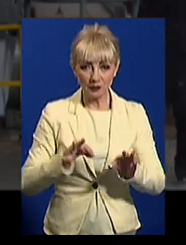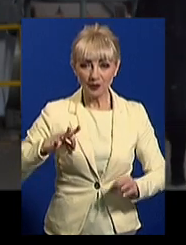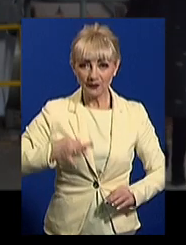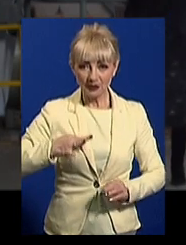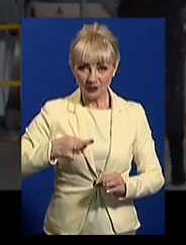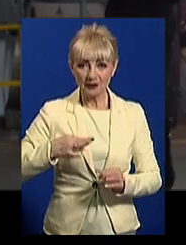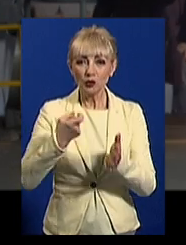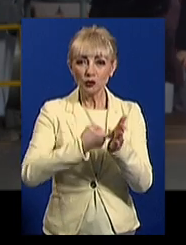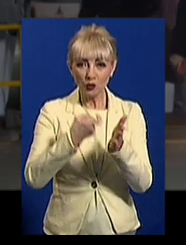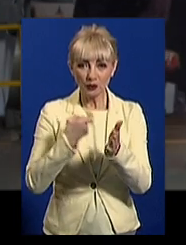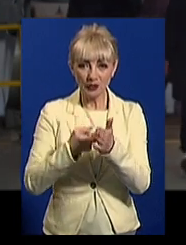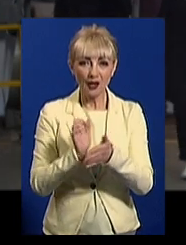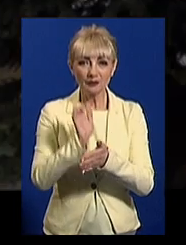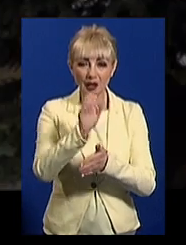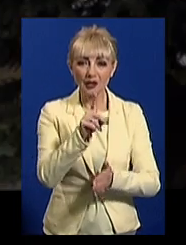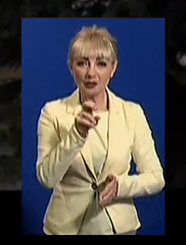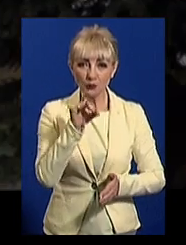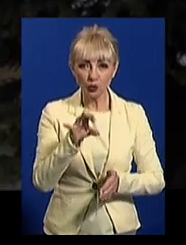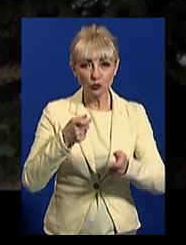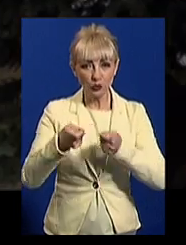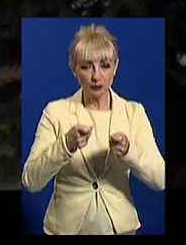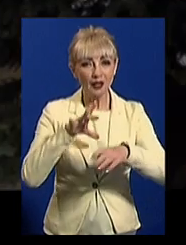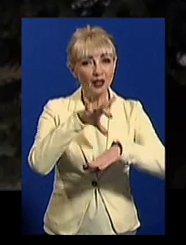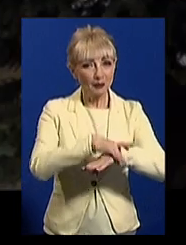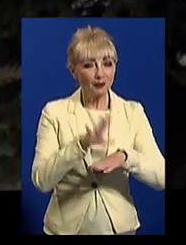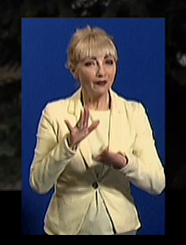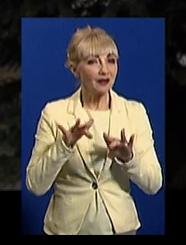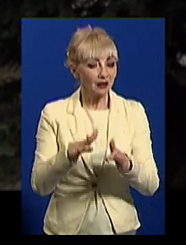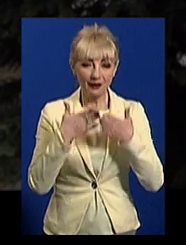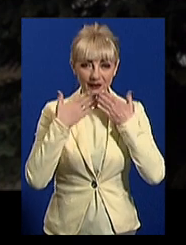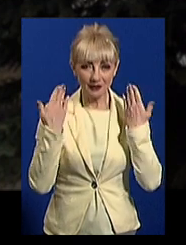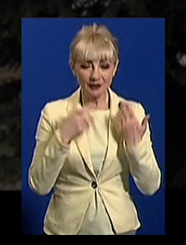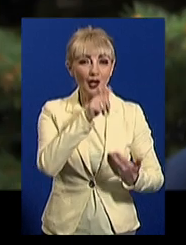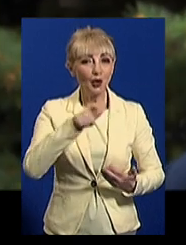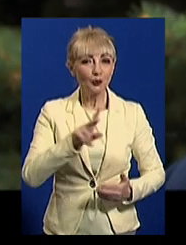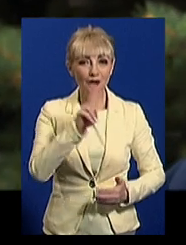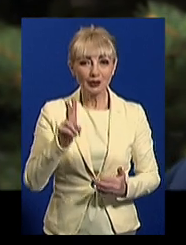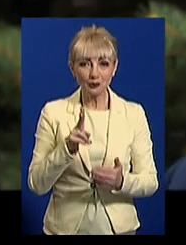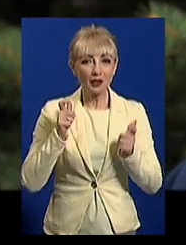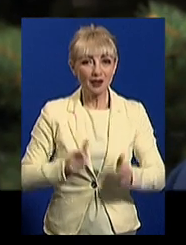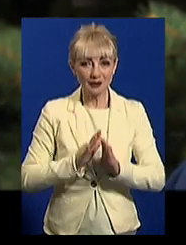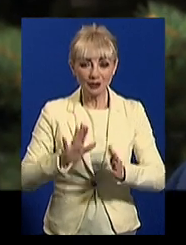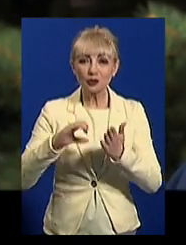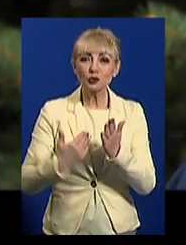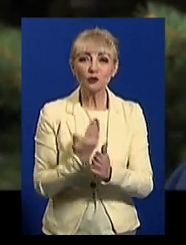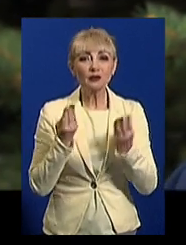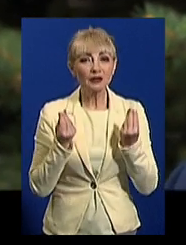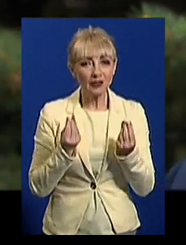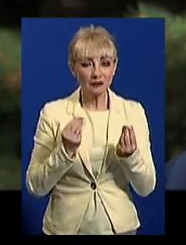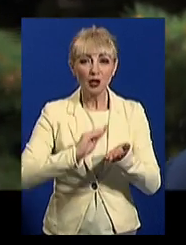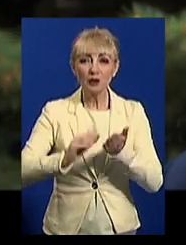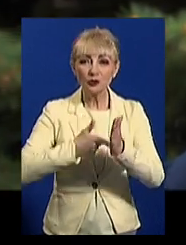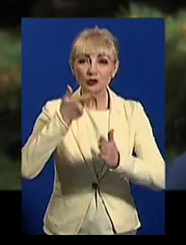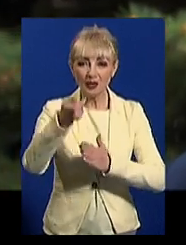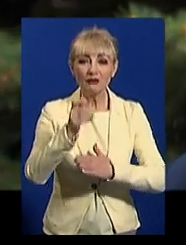провели допити, відправили запити посадовцям. Підозрюваних у справі немає. Люди, які не погоджуються з новими тарифами, пишуть